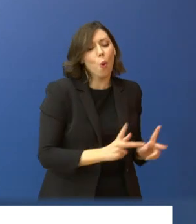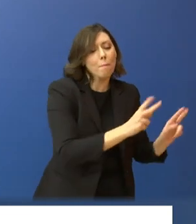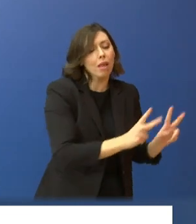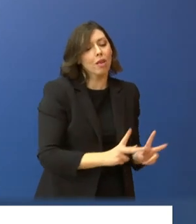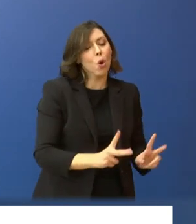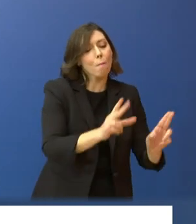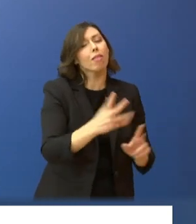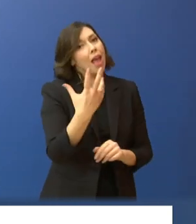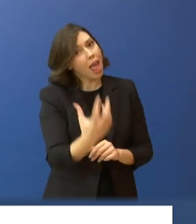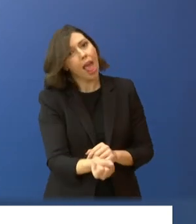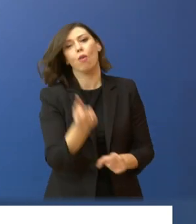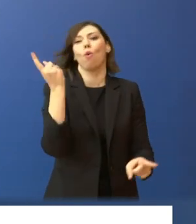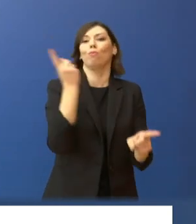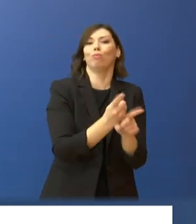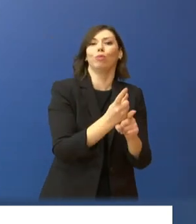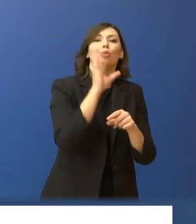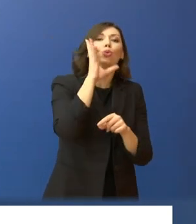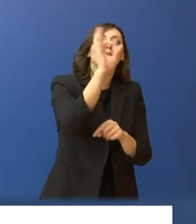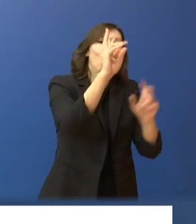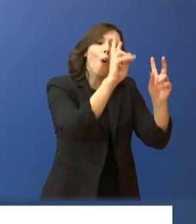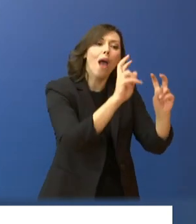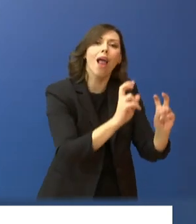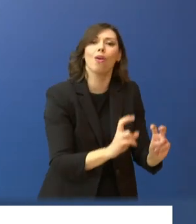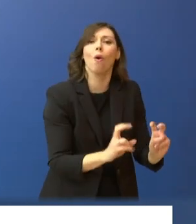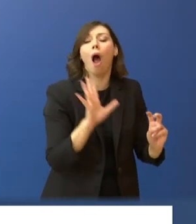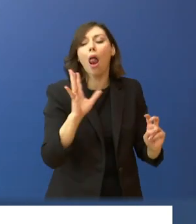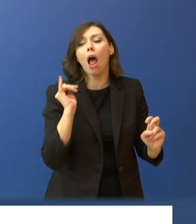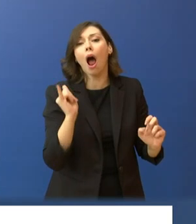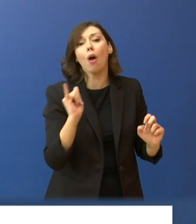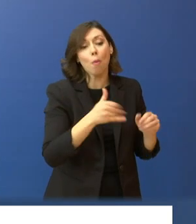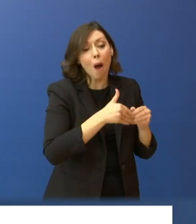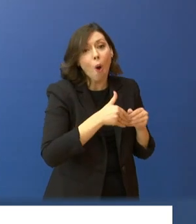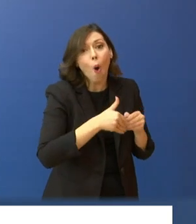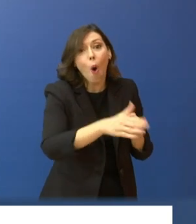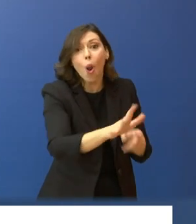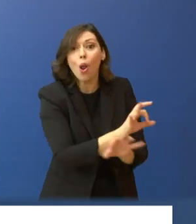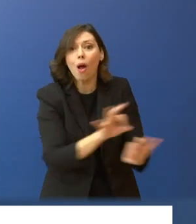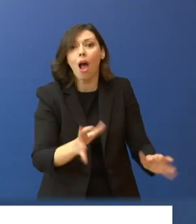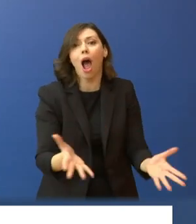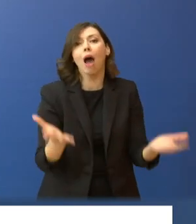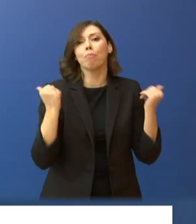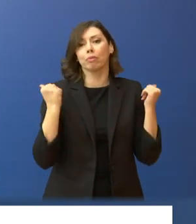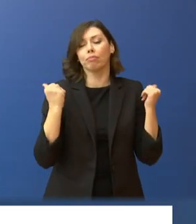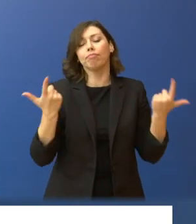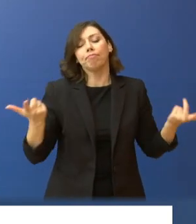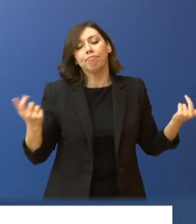Δεν έχει ολοκληρωθεί η εγκατάσταση αυτή σε όλο το μήκος της γραμμής και δυστυχώς στο κομμάτι που δεν είχε